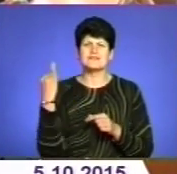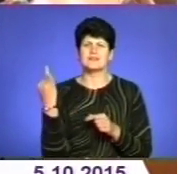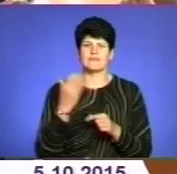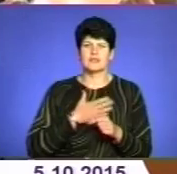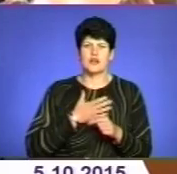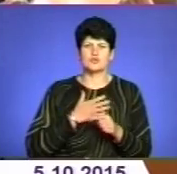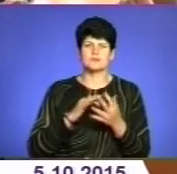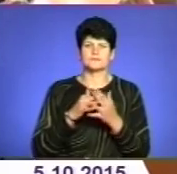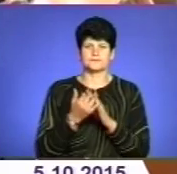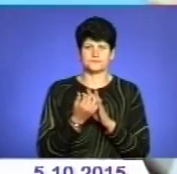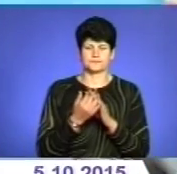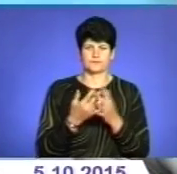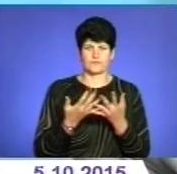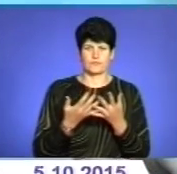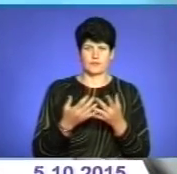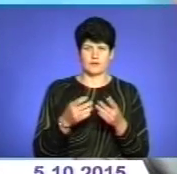аграрною галуздю.